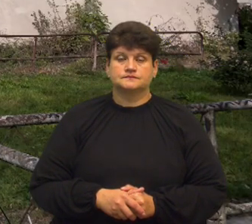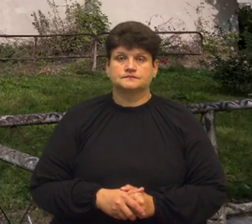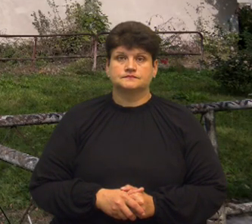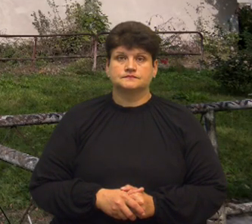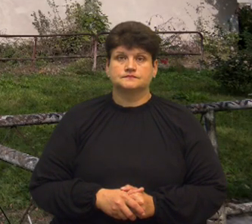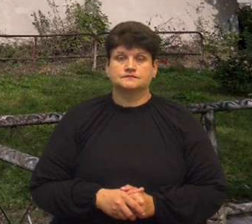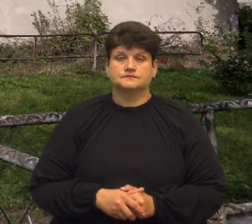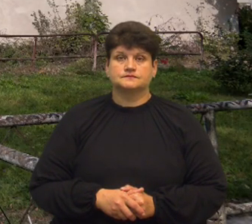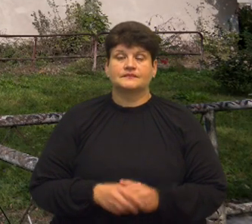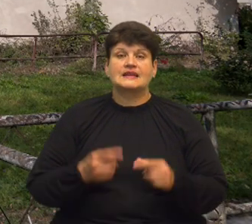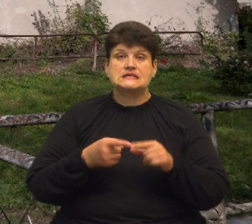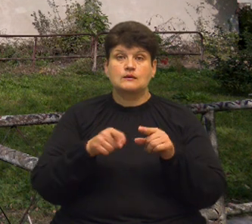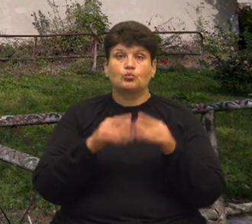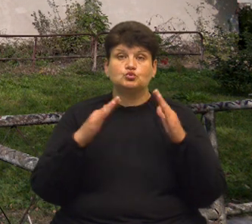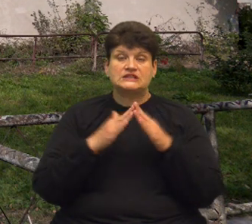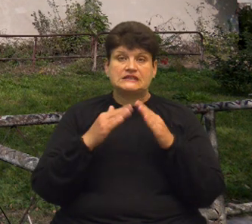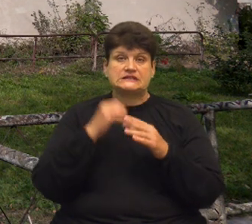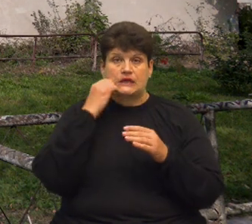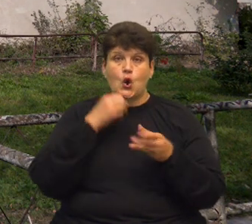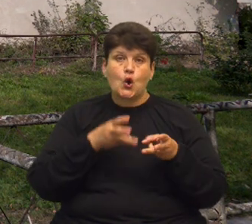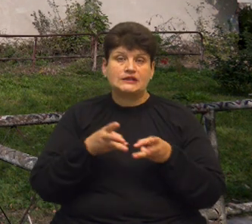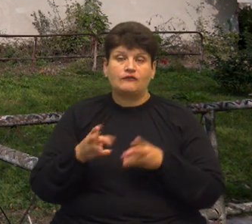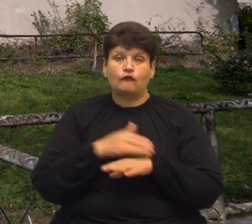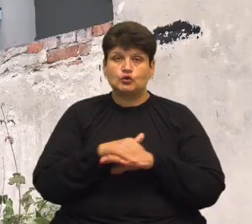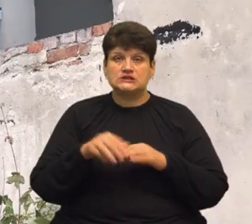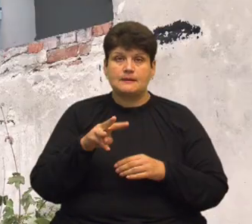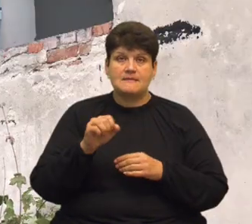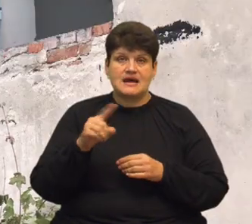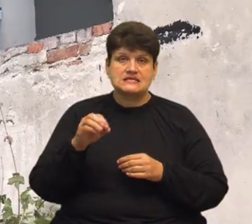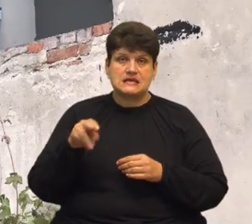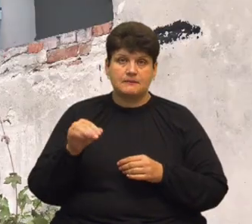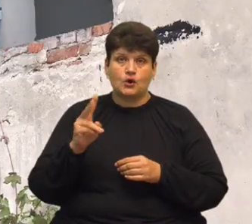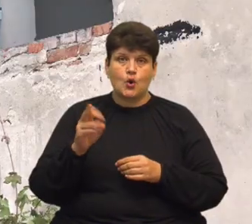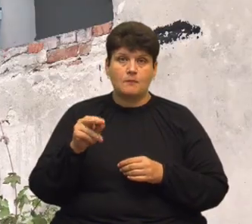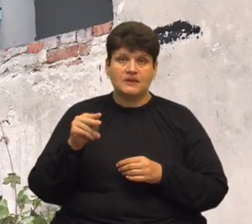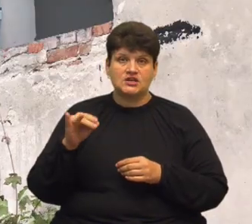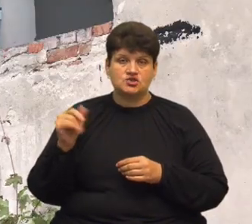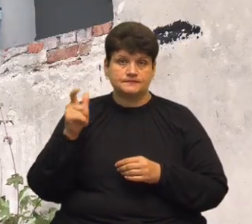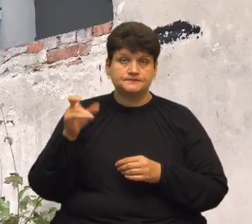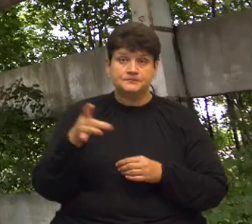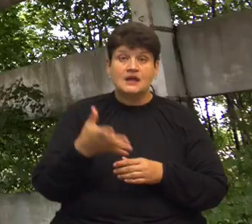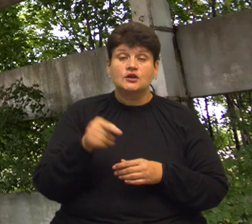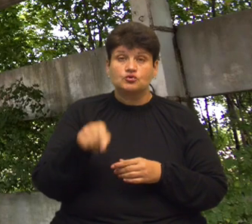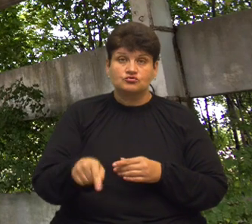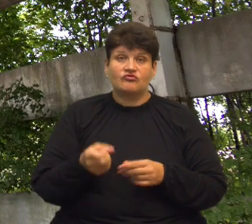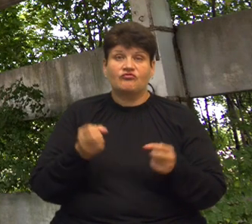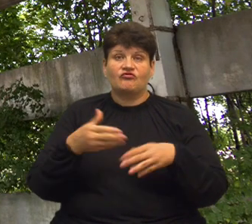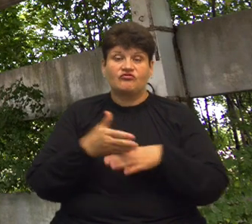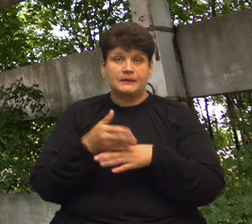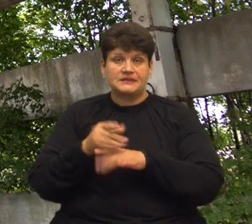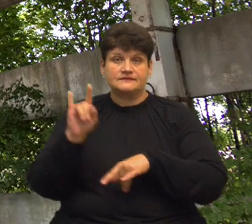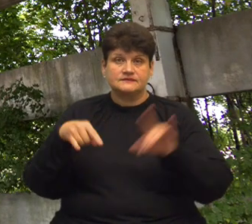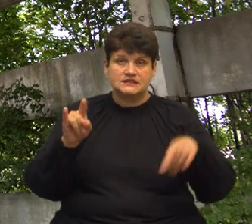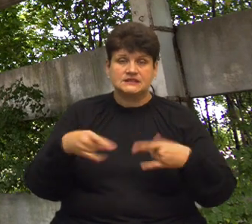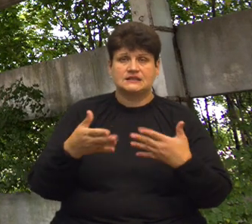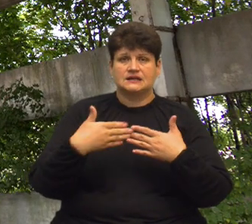Це будівля старої котельні на вулиці Мазепи у Копичинцях. Тут вибиті вікна і двері, зруйновані стіни, обвалені